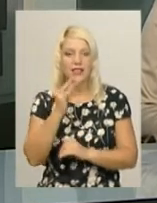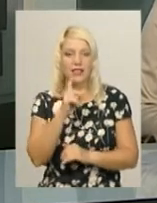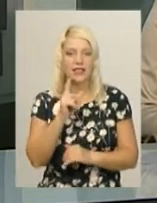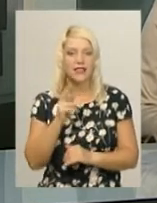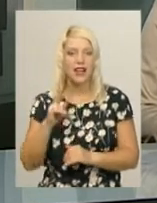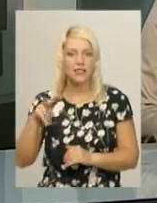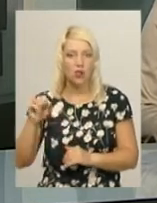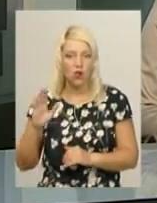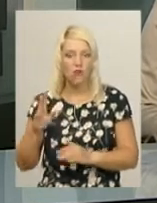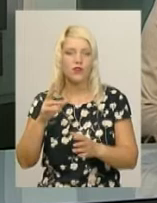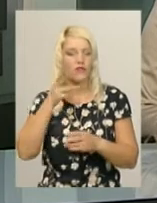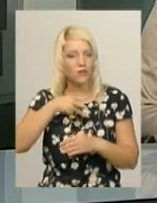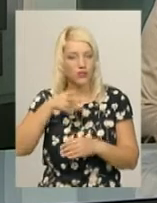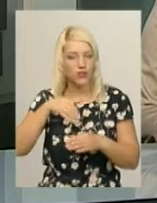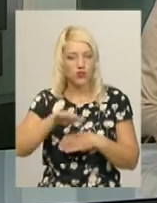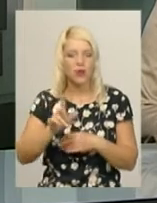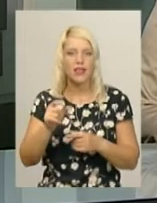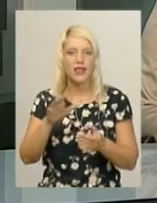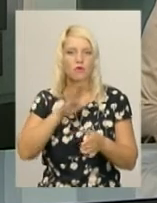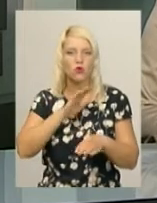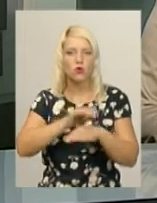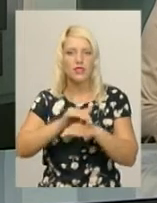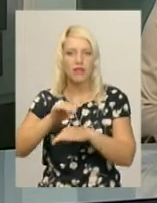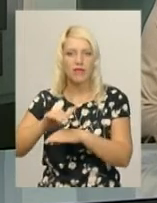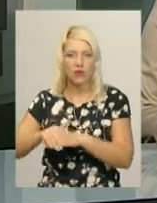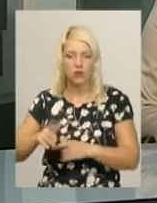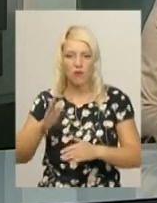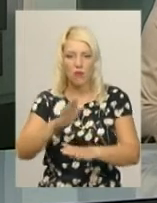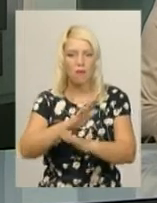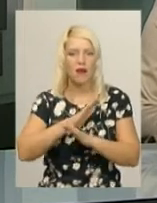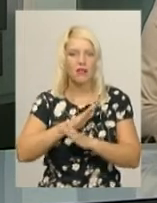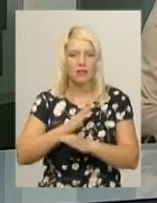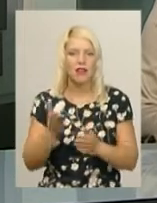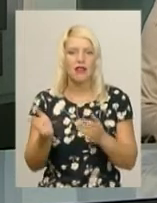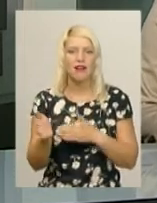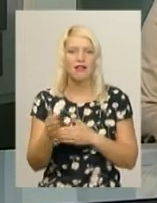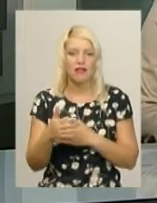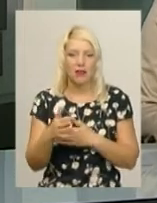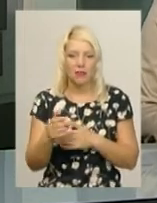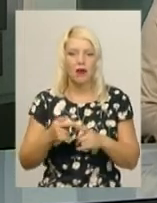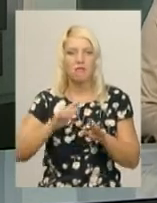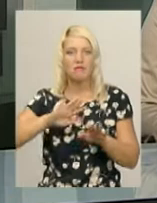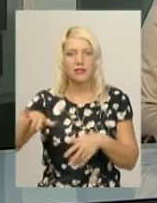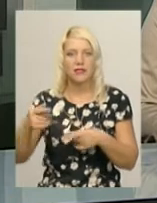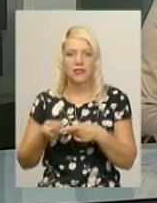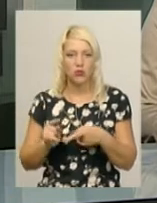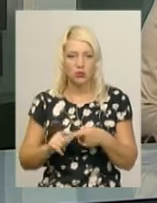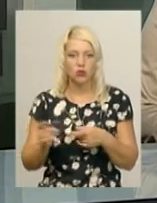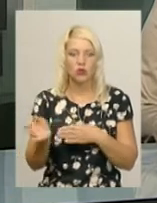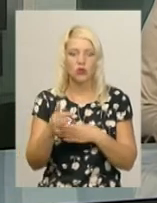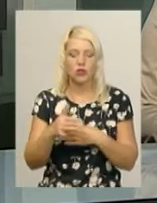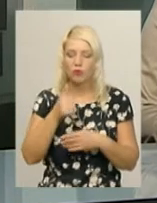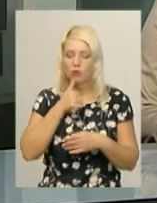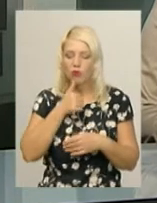відео, на якому зафіксували мертву рибу біля місцевого пляжу, вздовж берега та біля мосту. Після цього рибу та проби води